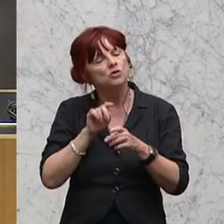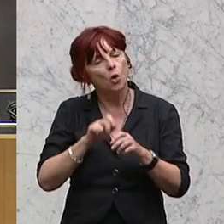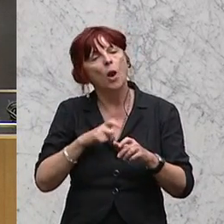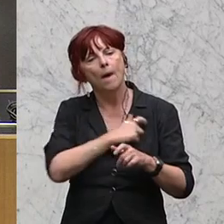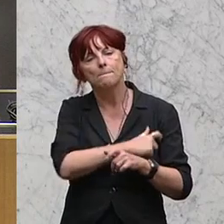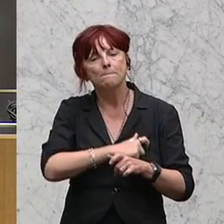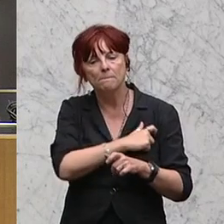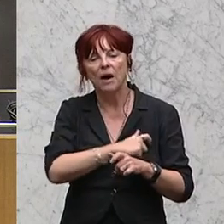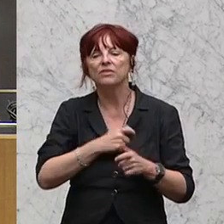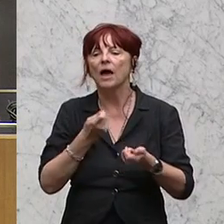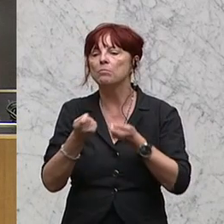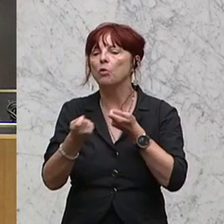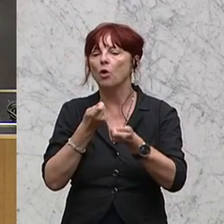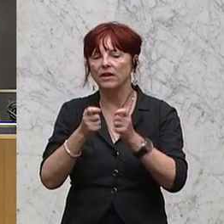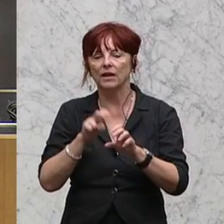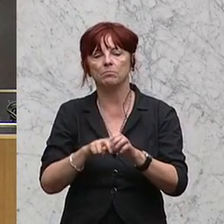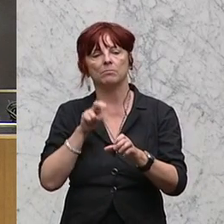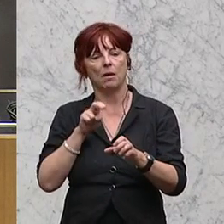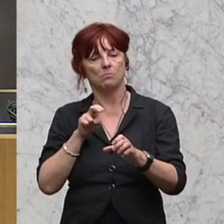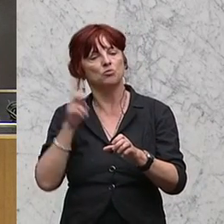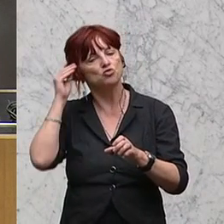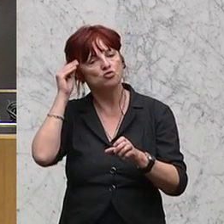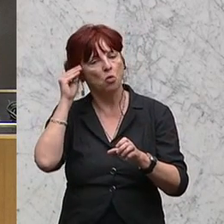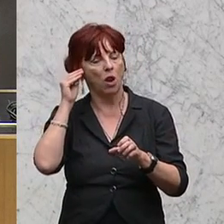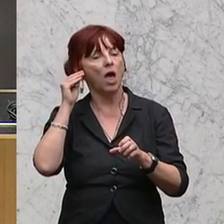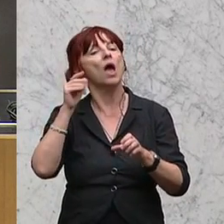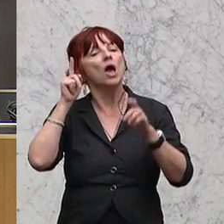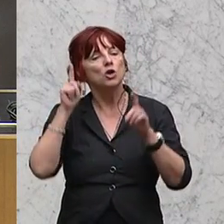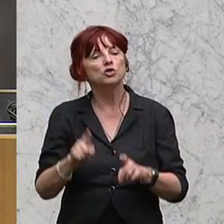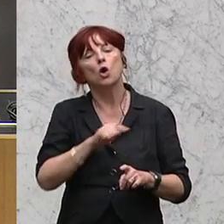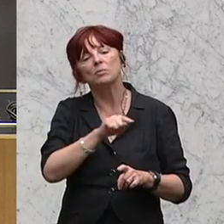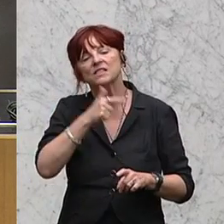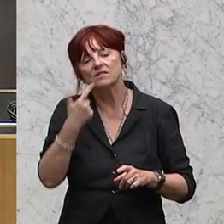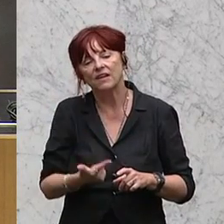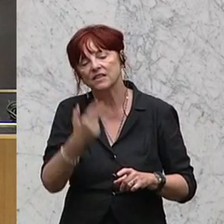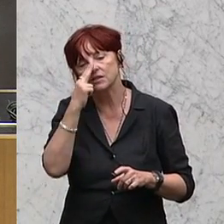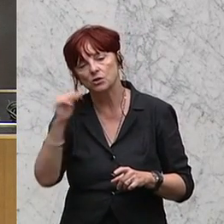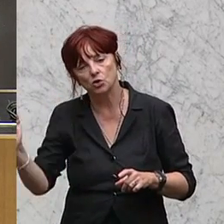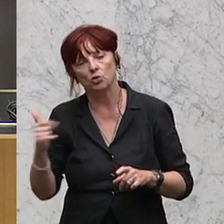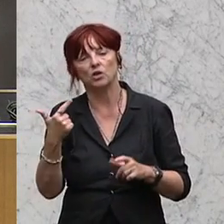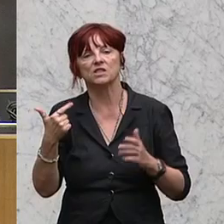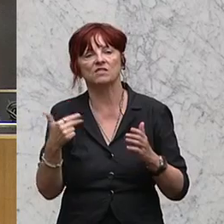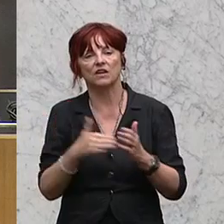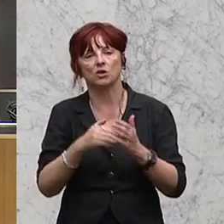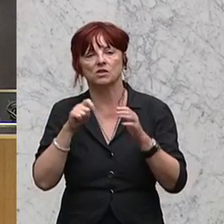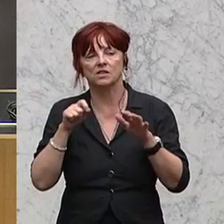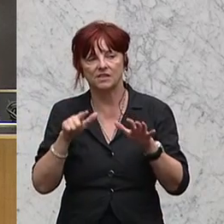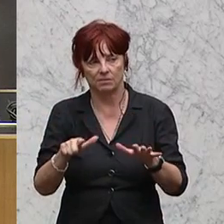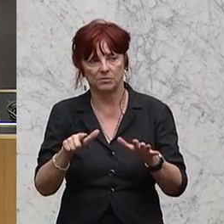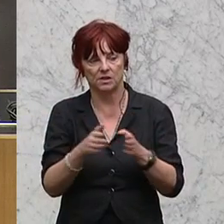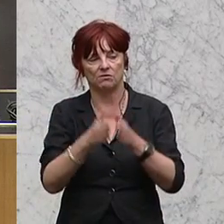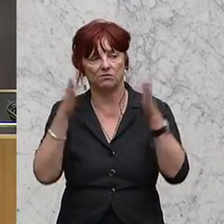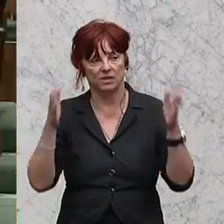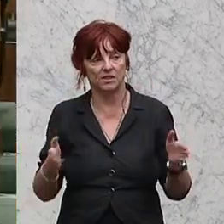Schulverwaltung, eine Frist bis zum 20. Juni 2017 zu setzen. Ich bitte jene Damen und Herren, die für diese